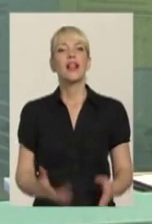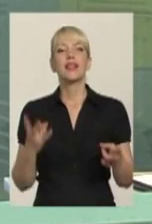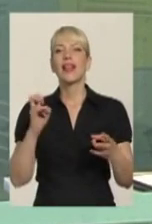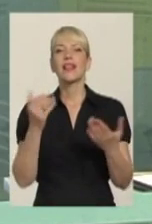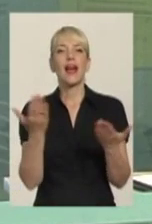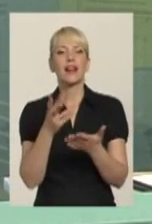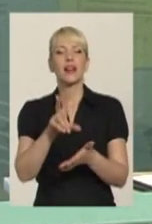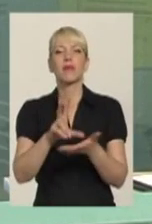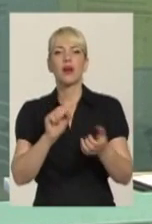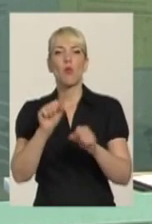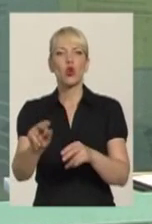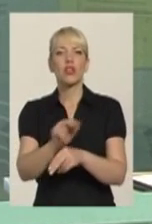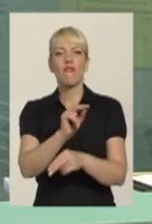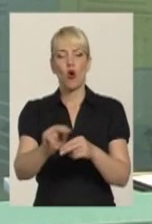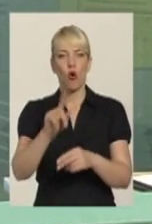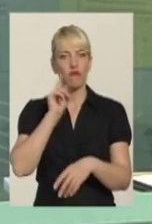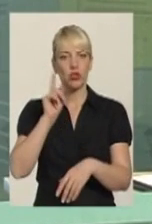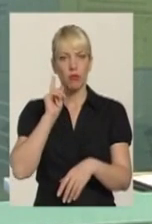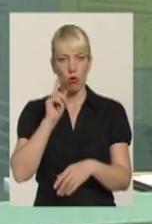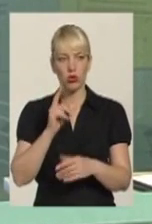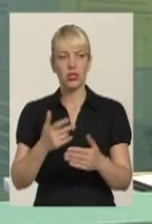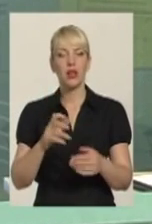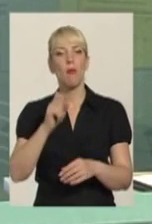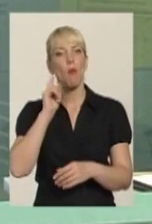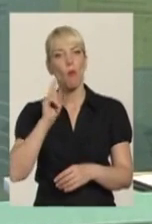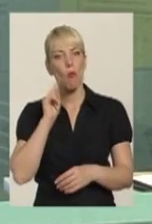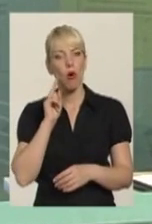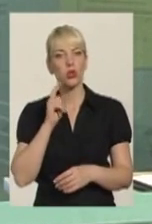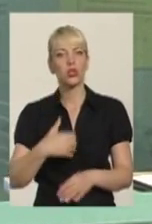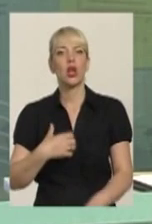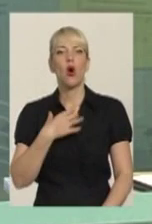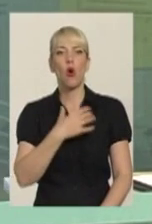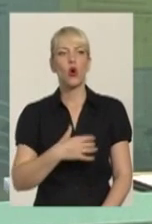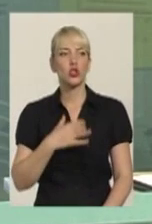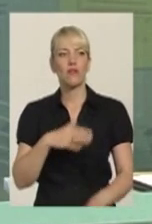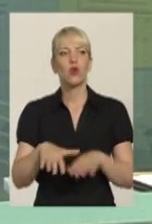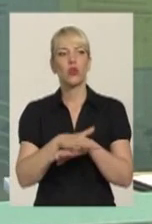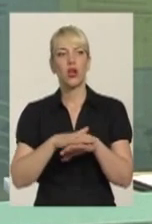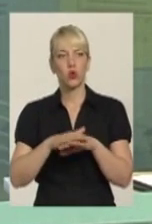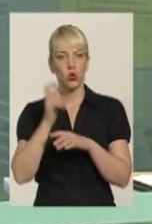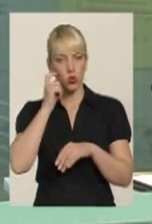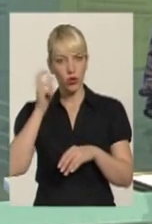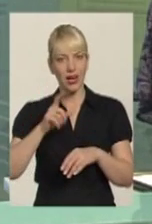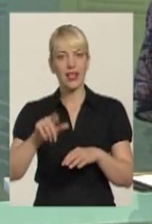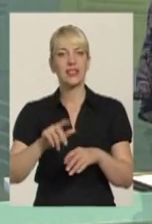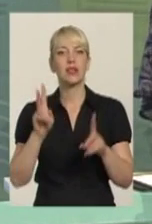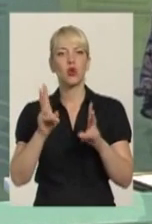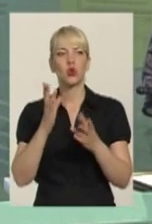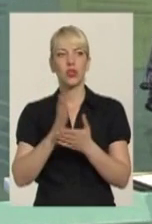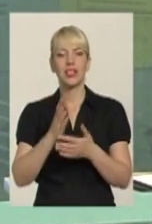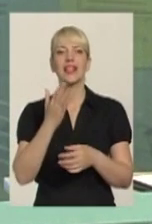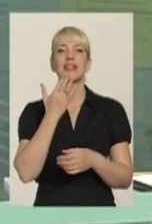І молодь, скажімо, основного народу українців, який є українцями за